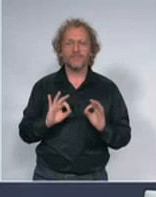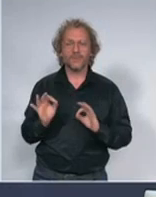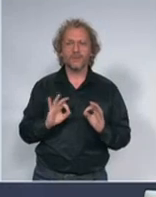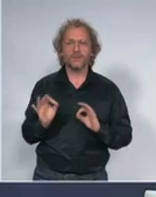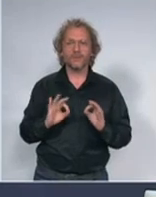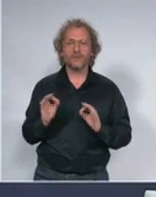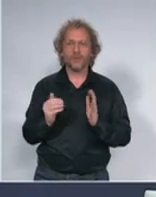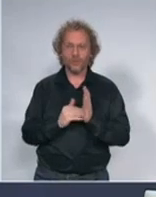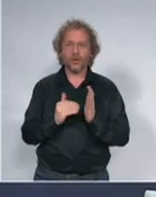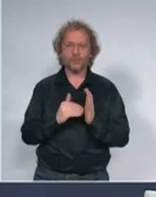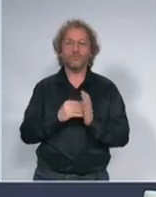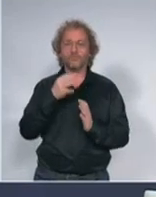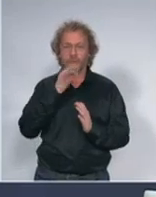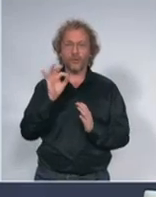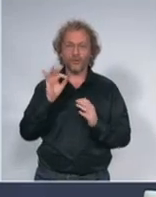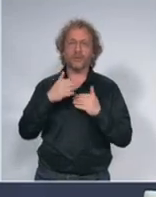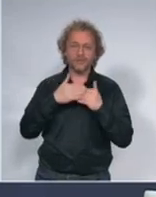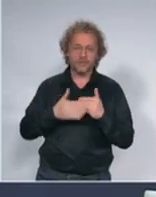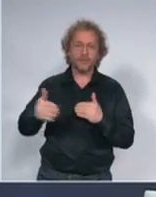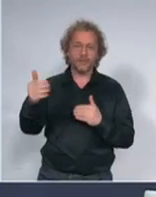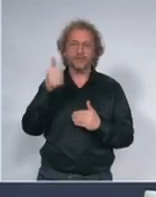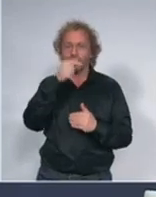adekvatnije, još bolje za dane pred nama.